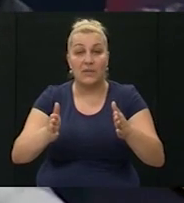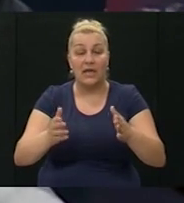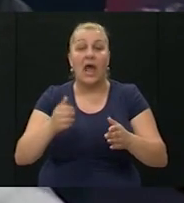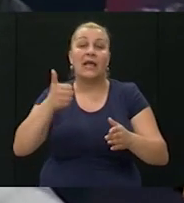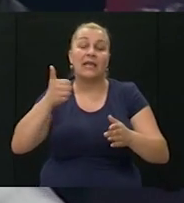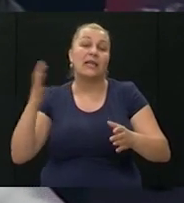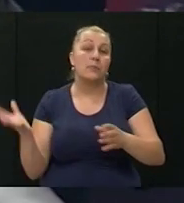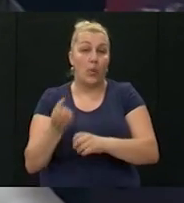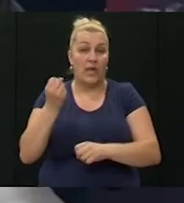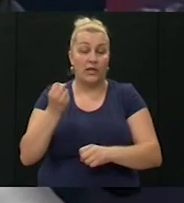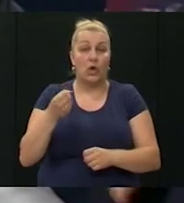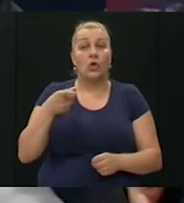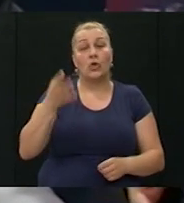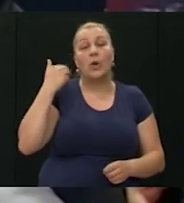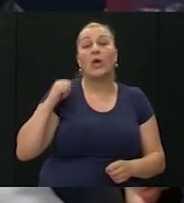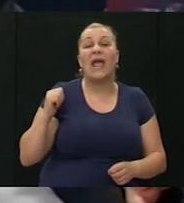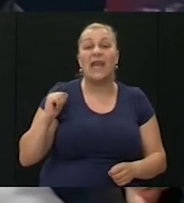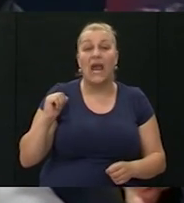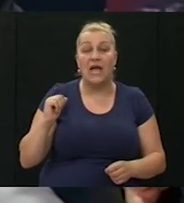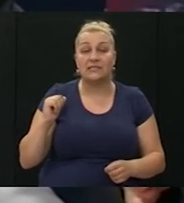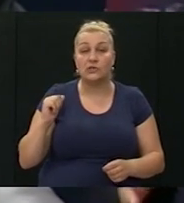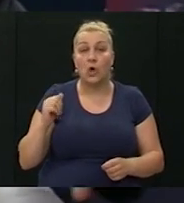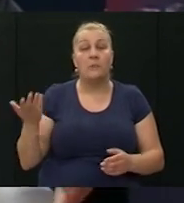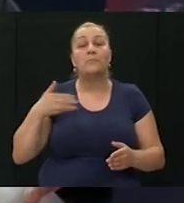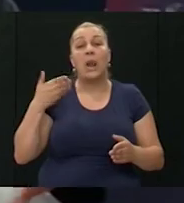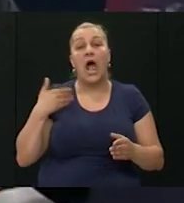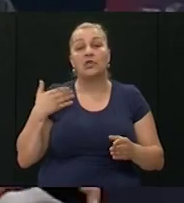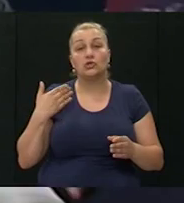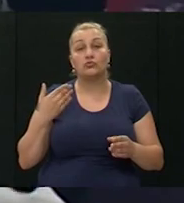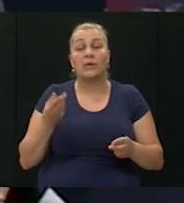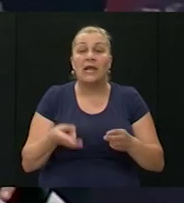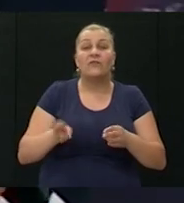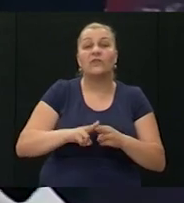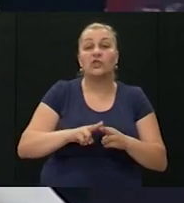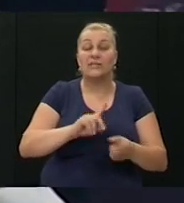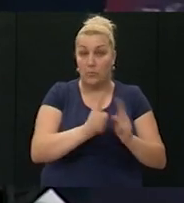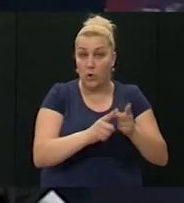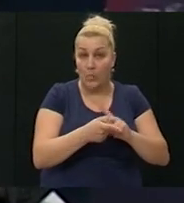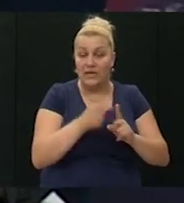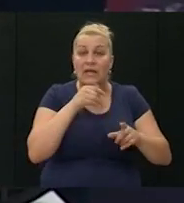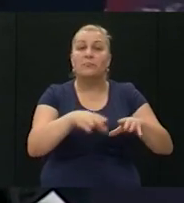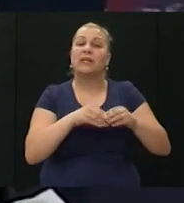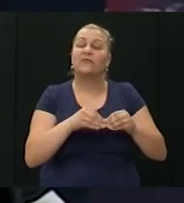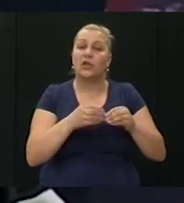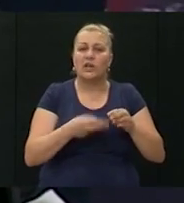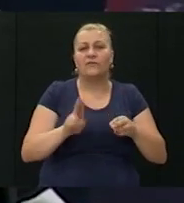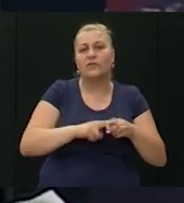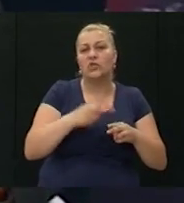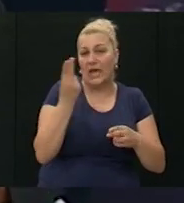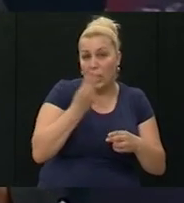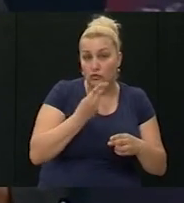je jedan prevladao. To je bilo generacijsko raslojavanje gdje su mlađi bili više za promjene i prihvaćali te promjene sa više